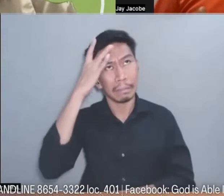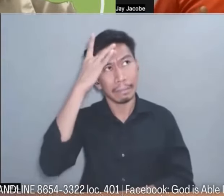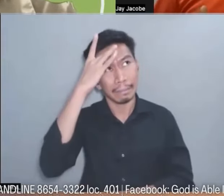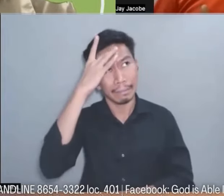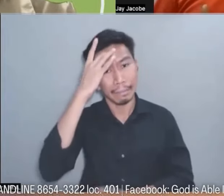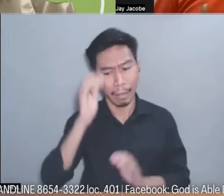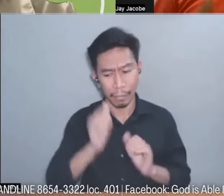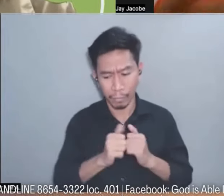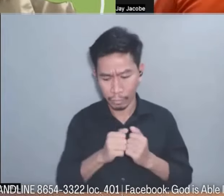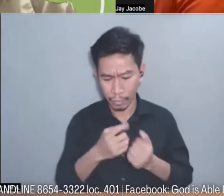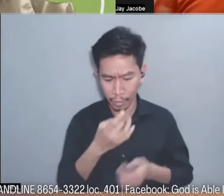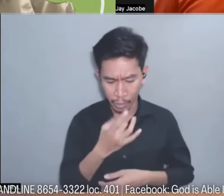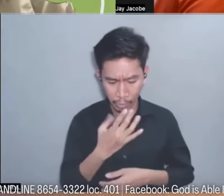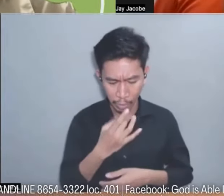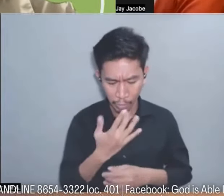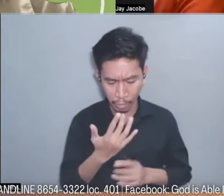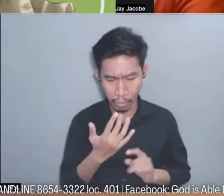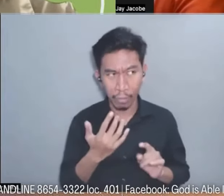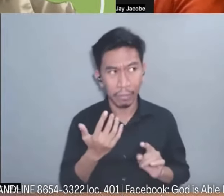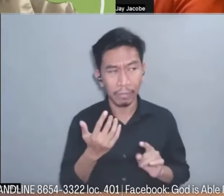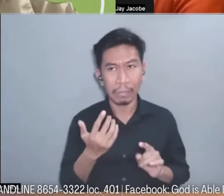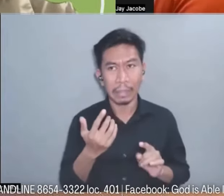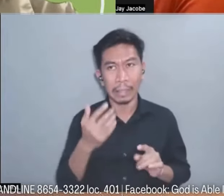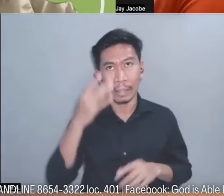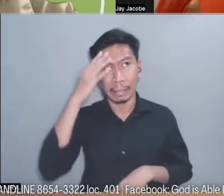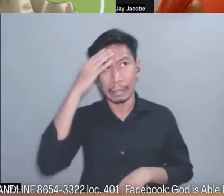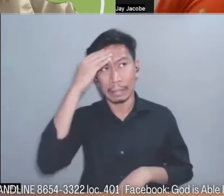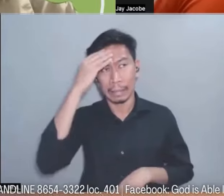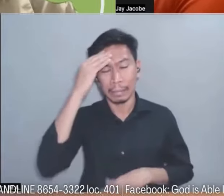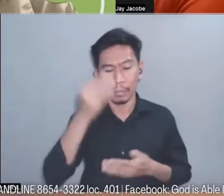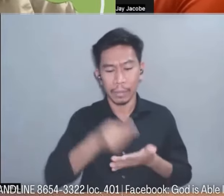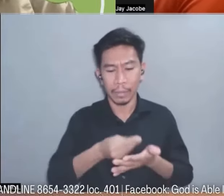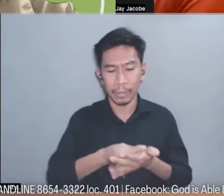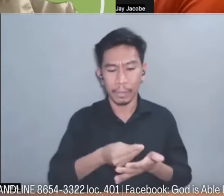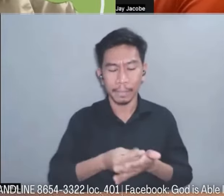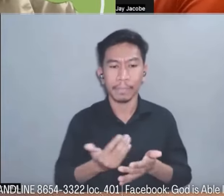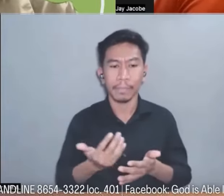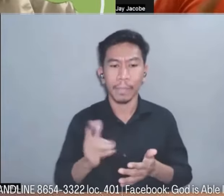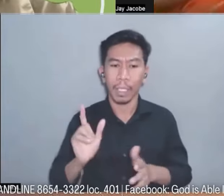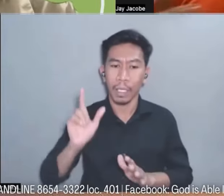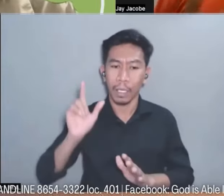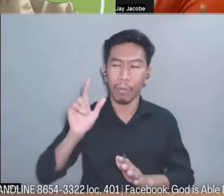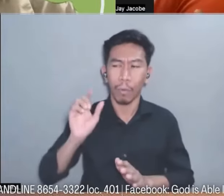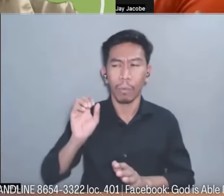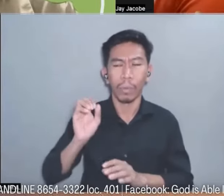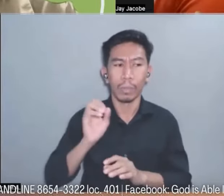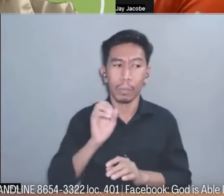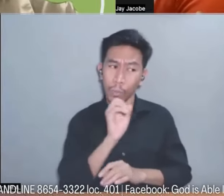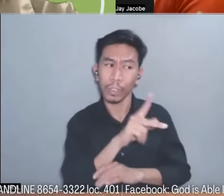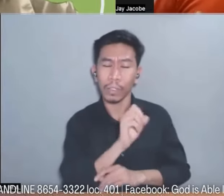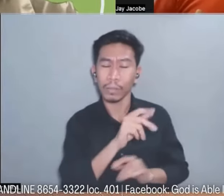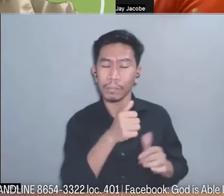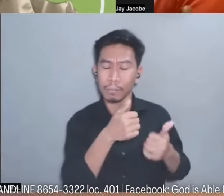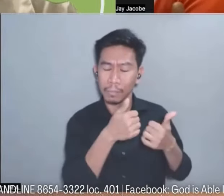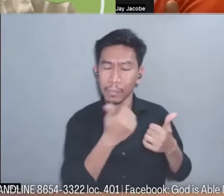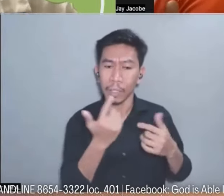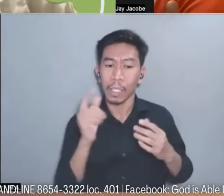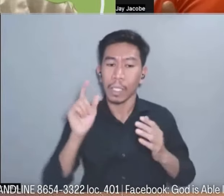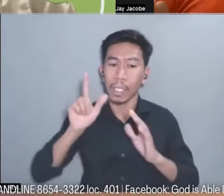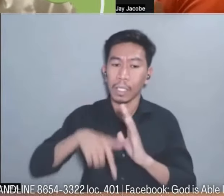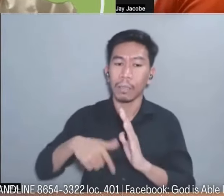nagawin niyo po until the time na na realize po na I have a calling sa God na